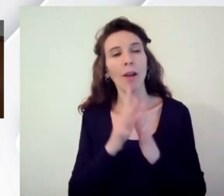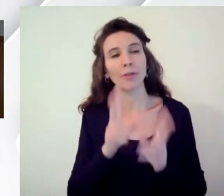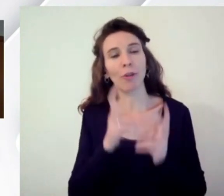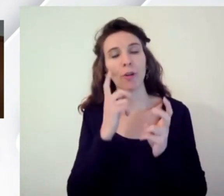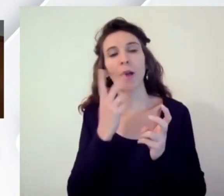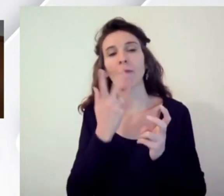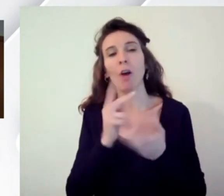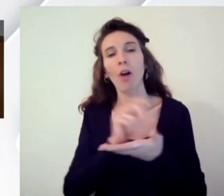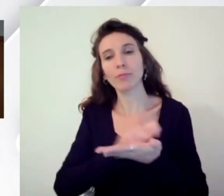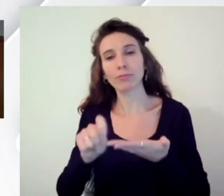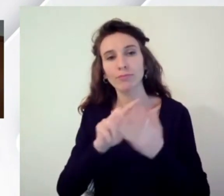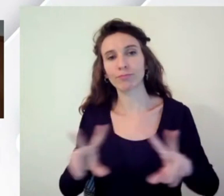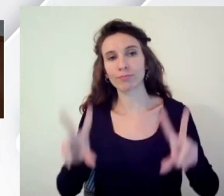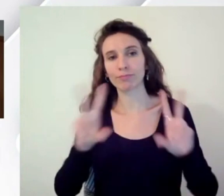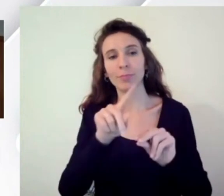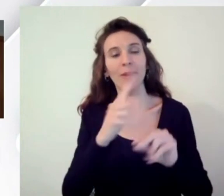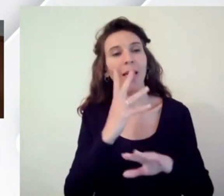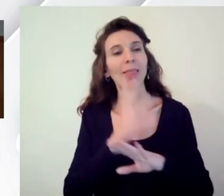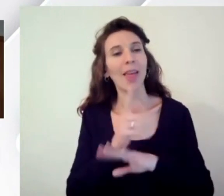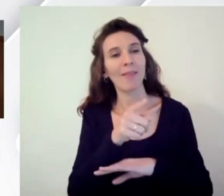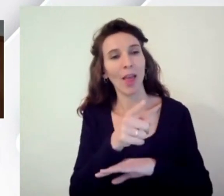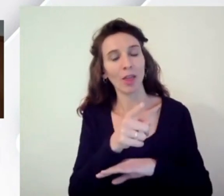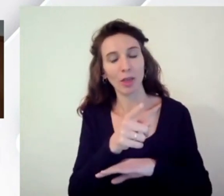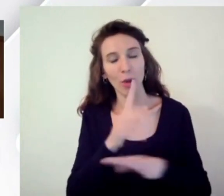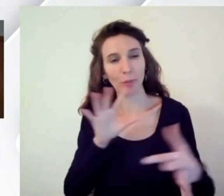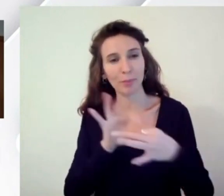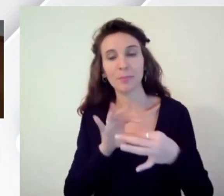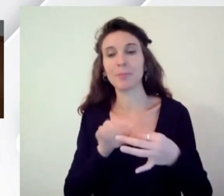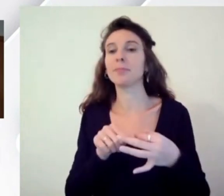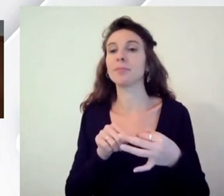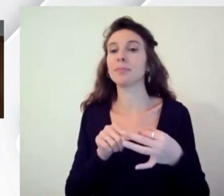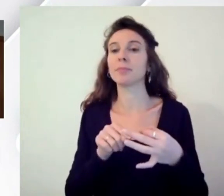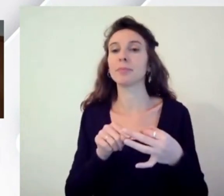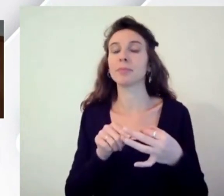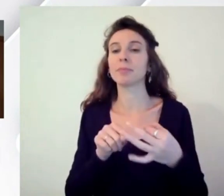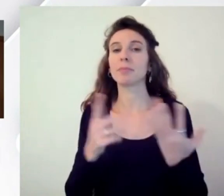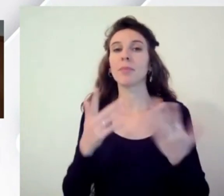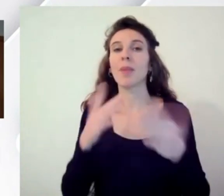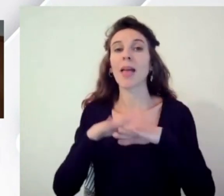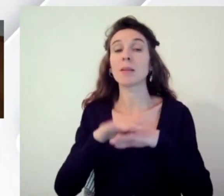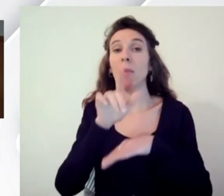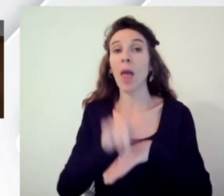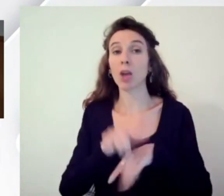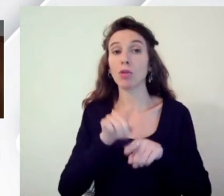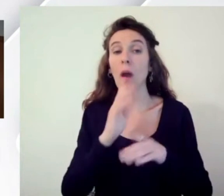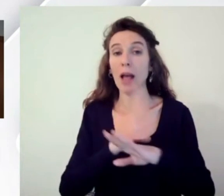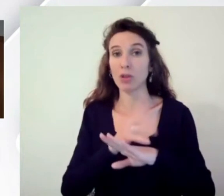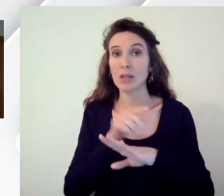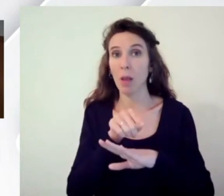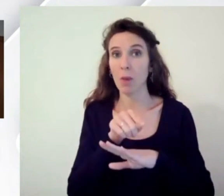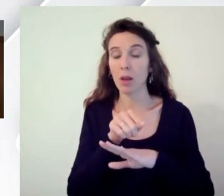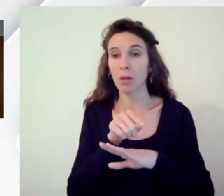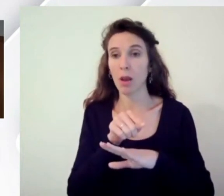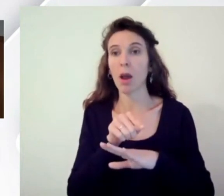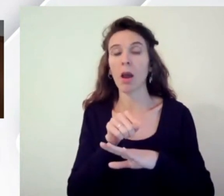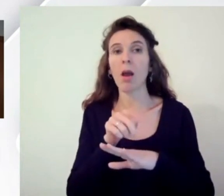importante legata proprio all'intervento che hai fatto così come è un esperto di accessibilità è un esperto di accessibilità e non